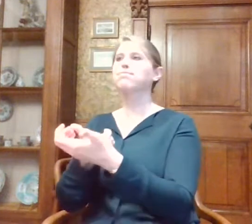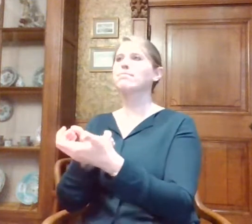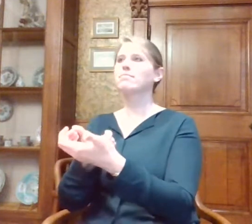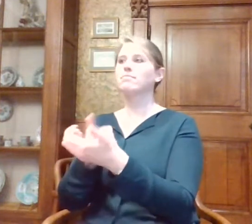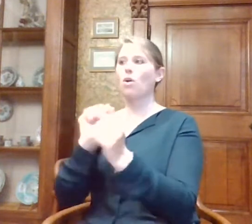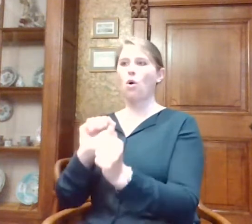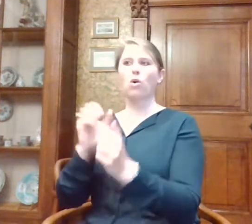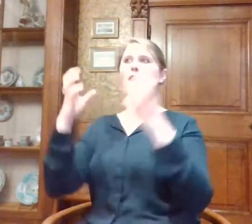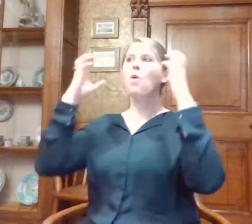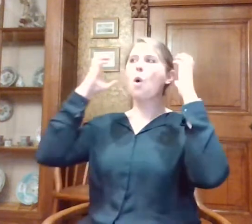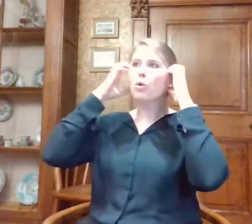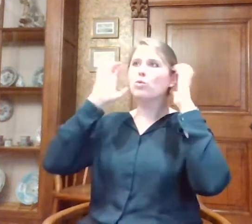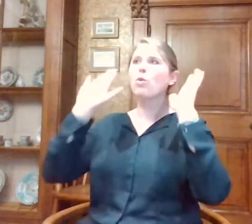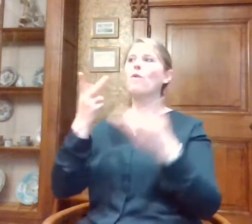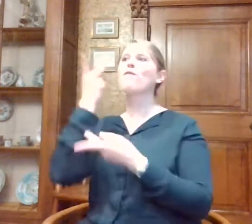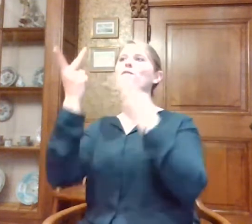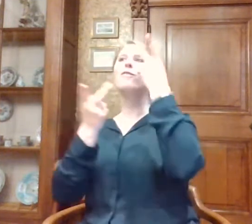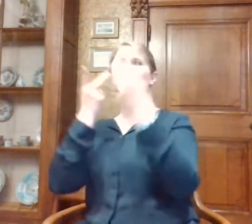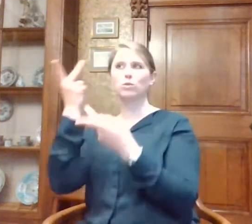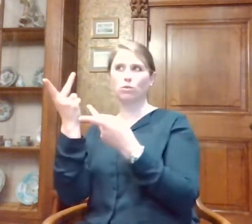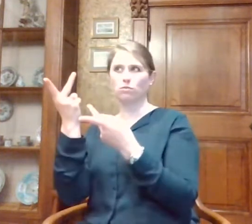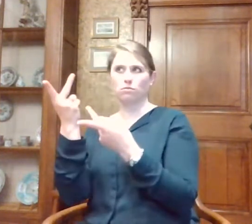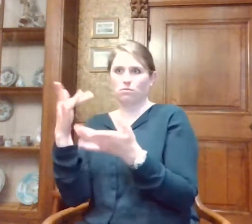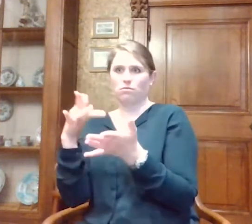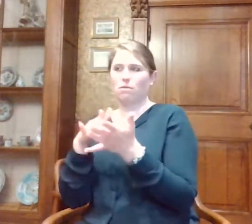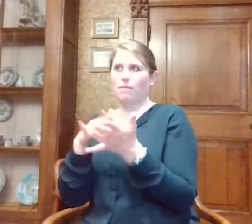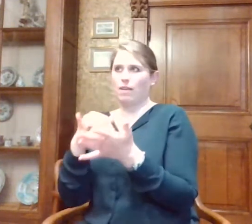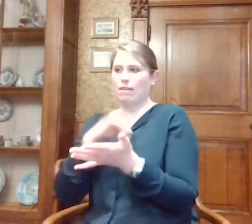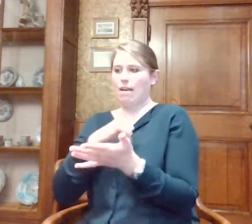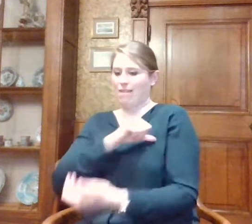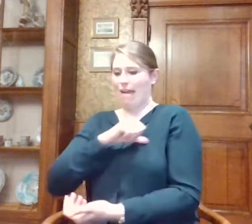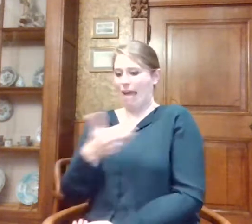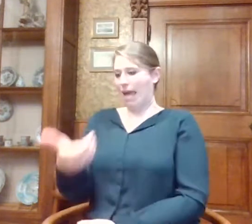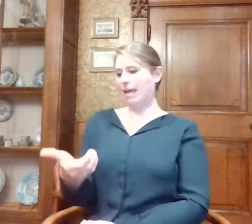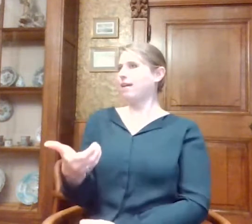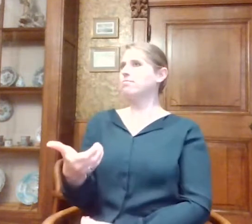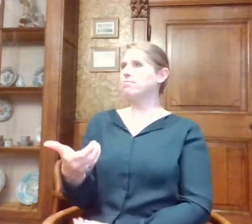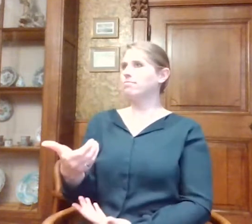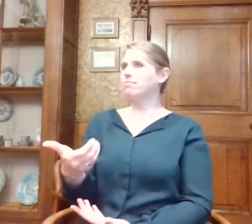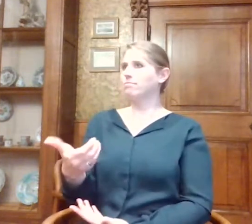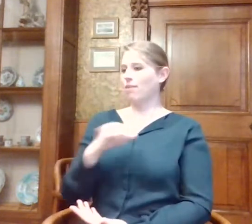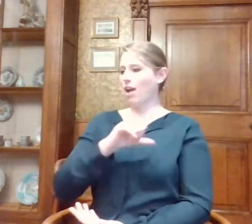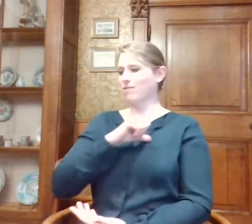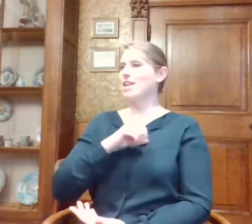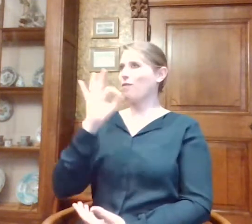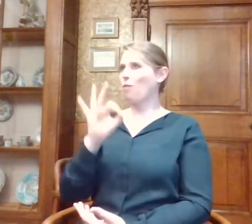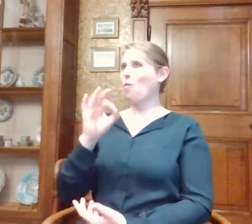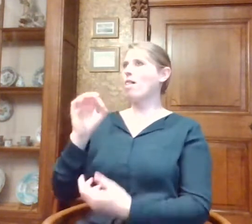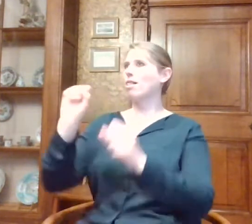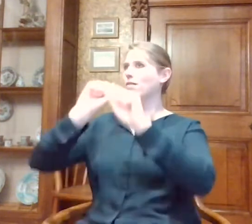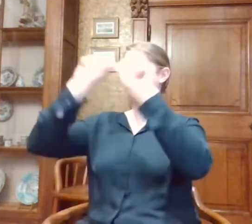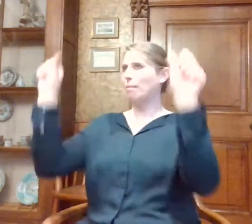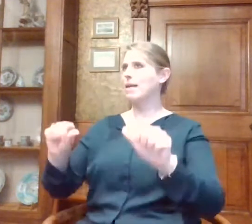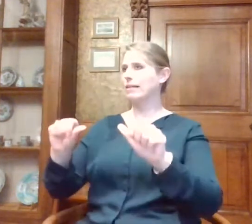dat kan dus zowel een audiotour als een visiotour, omdat je op je eigen telefoon natuurlijk wel een beeld hebt. Ik ga